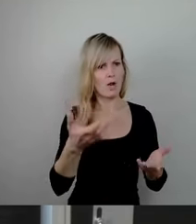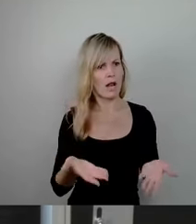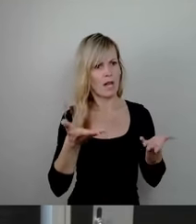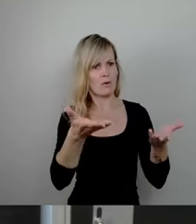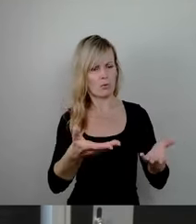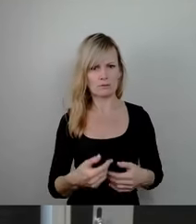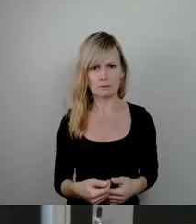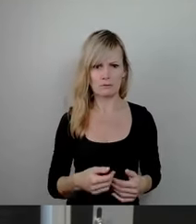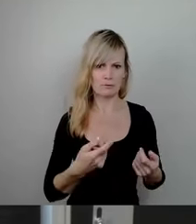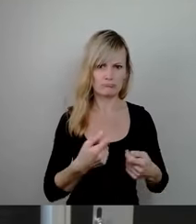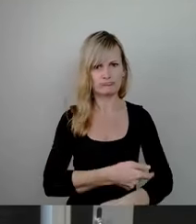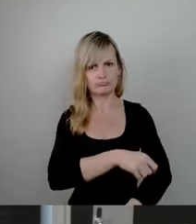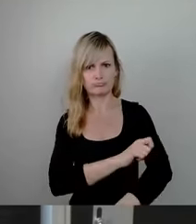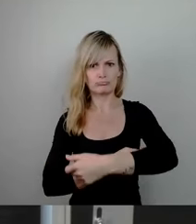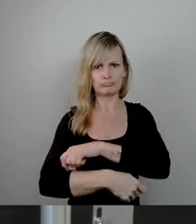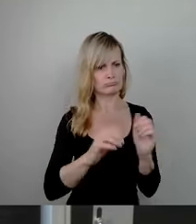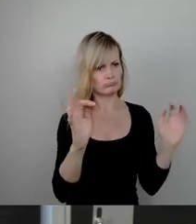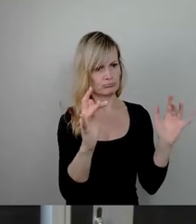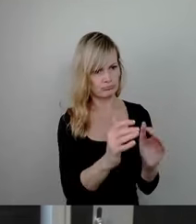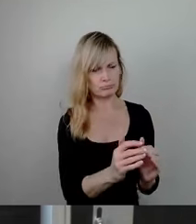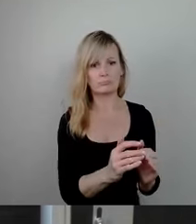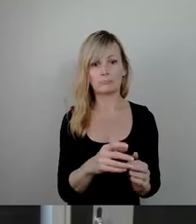legitimieren wir jetzt auch schnell, das ist auch vernünftig.